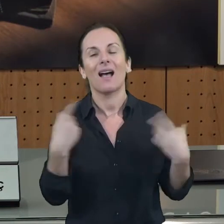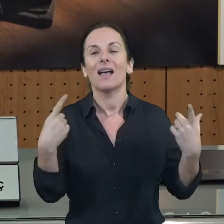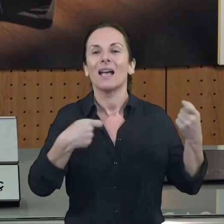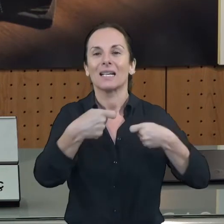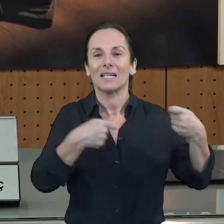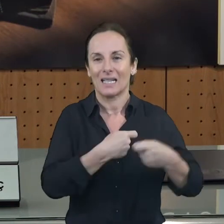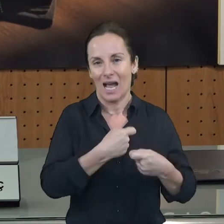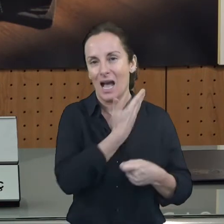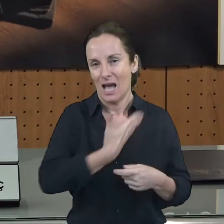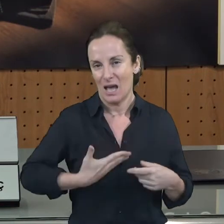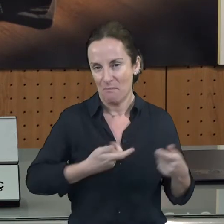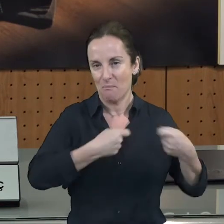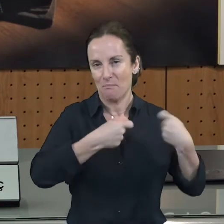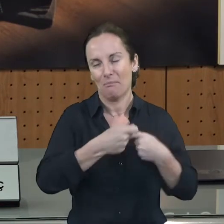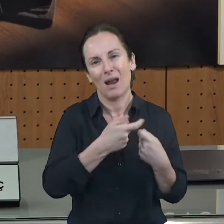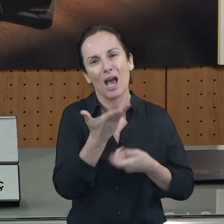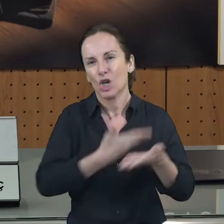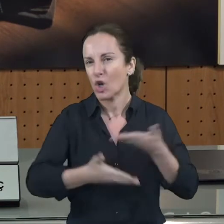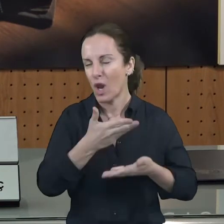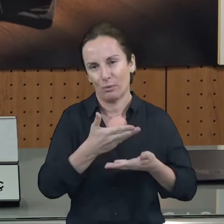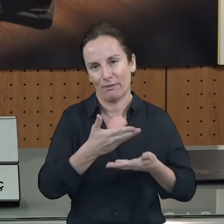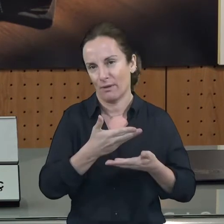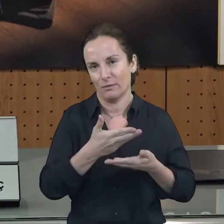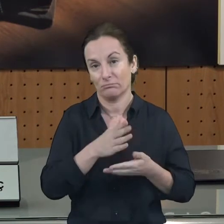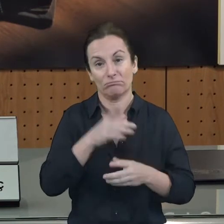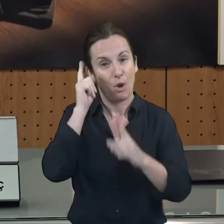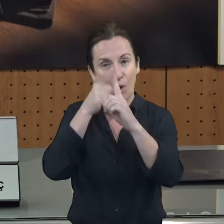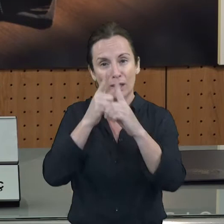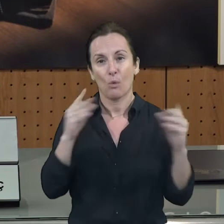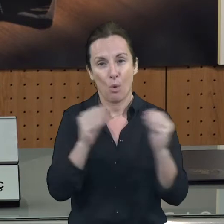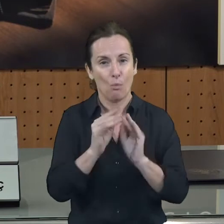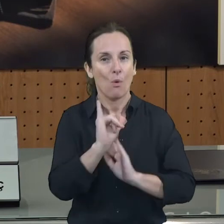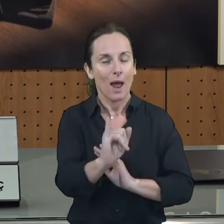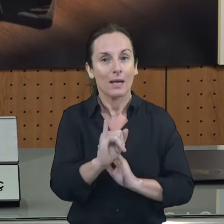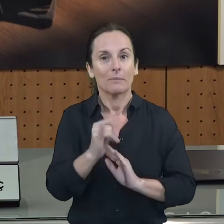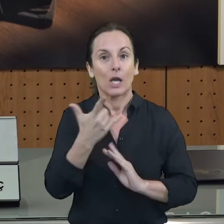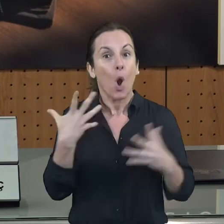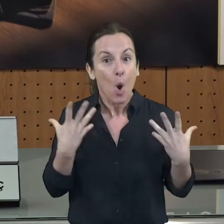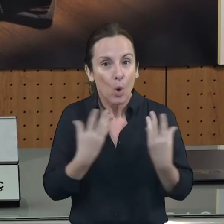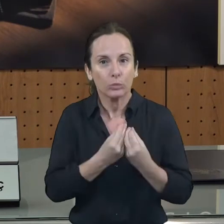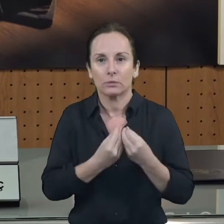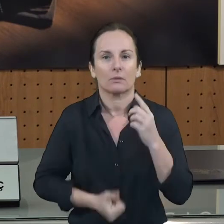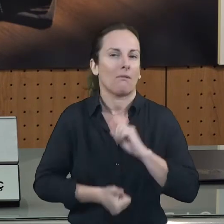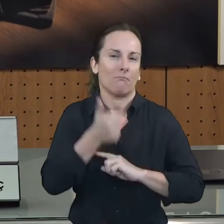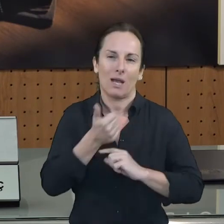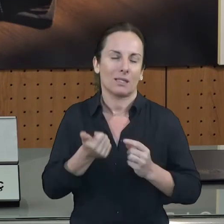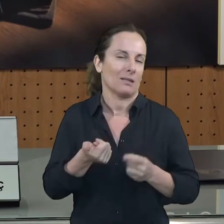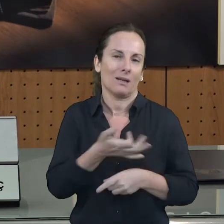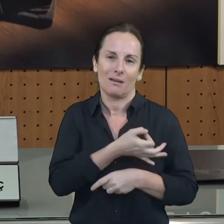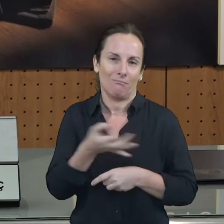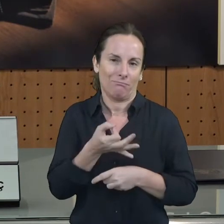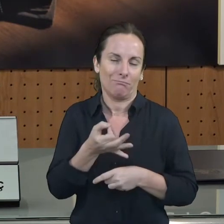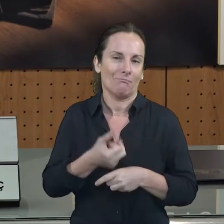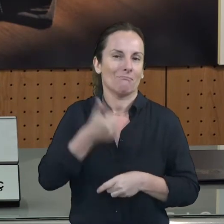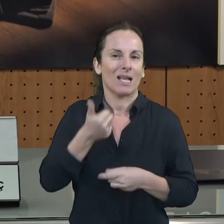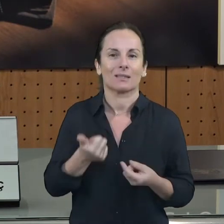com deia, tenim un adjectiu comú, però a més ho crec que ho farem molt millor, tornen d'una forma molt més ràpida i molt més dirigida al sector i a les necessitats que necessita ara el sector,